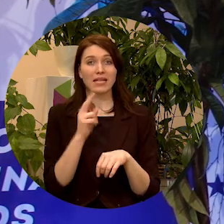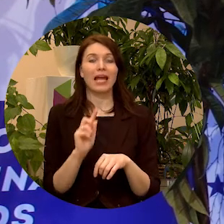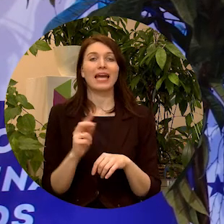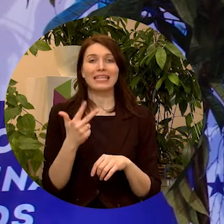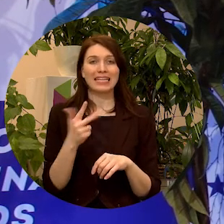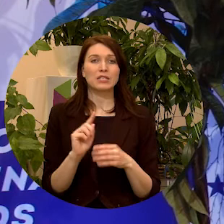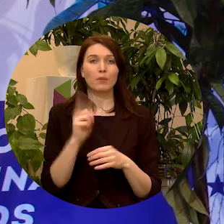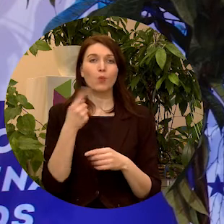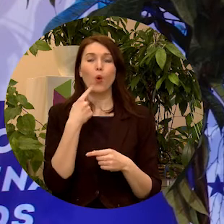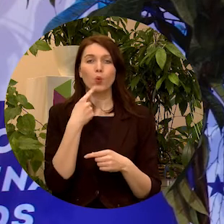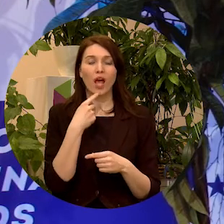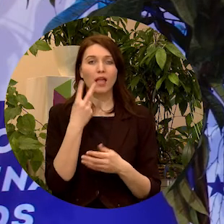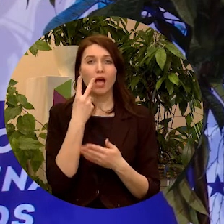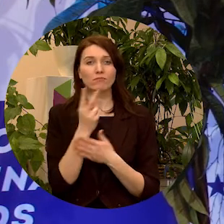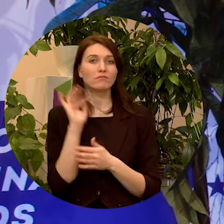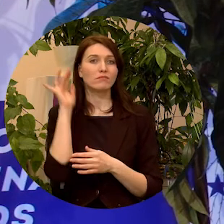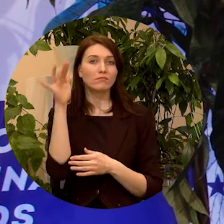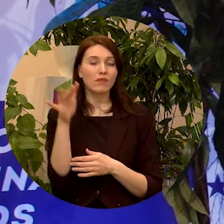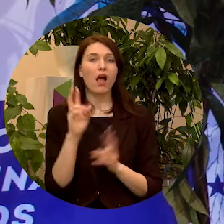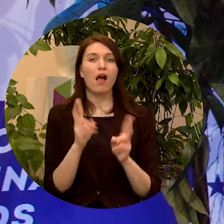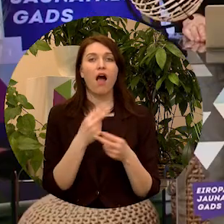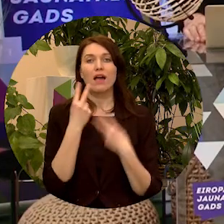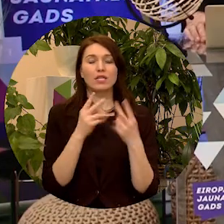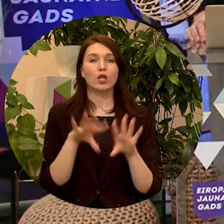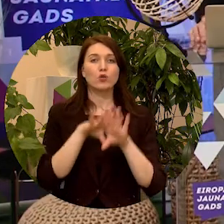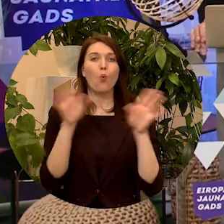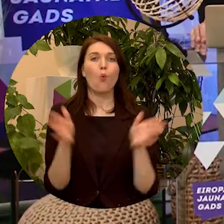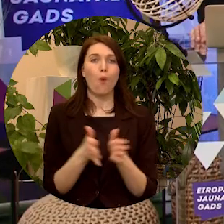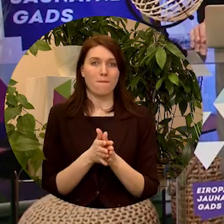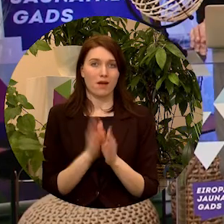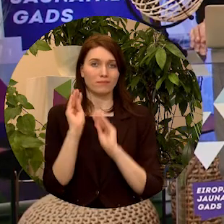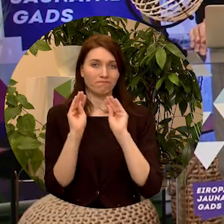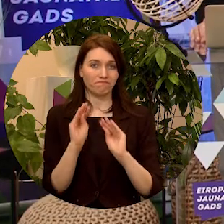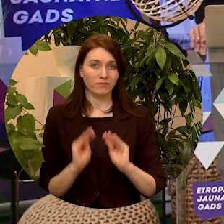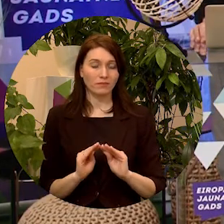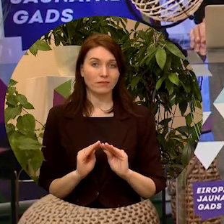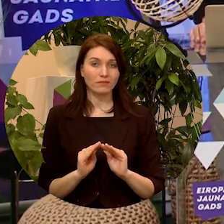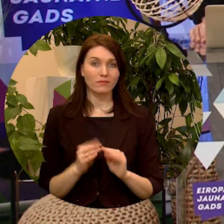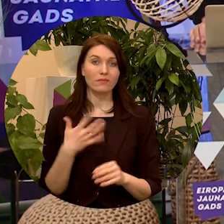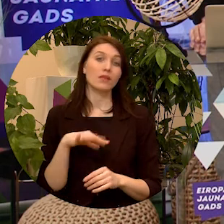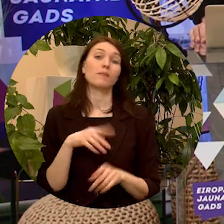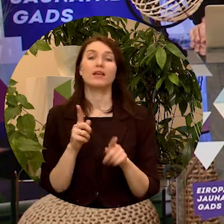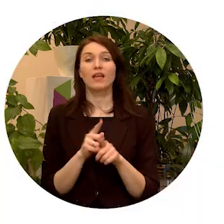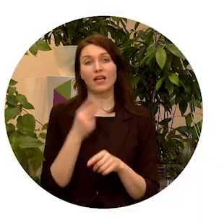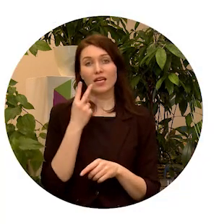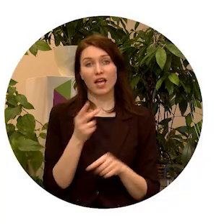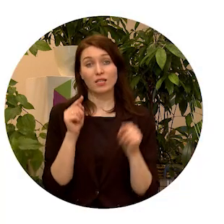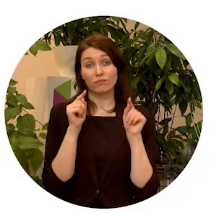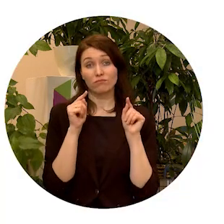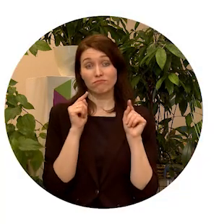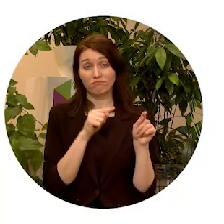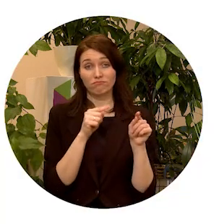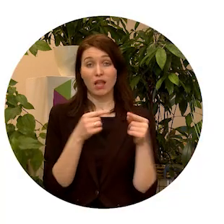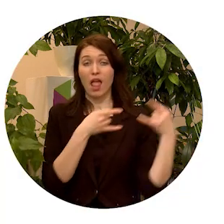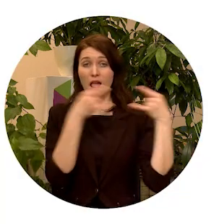runātāju vīzijām, kā tad tās izskatās kopā saliekot. Un te mēs arī redzam šeit mūsu